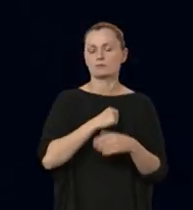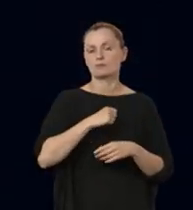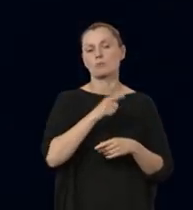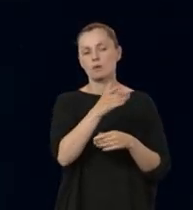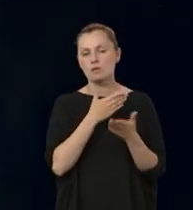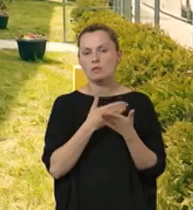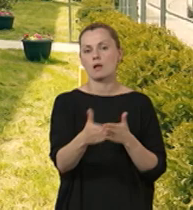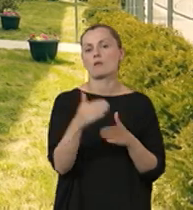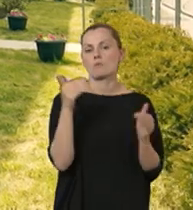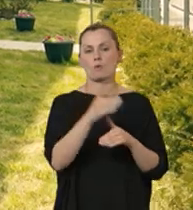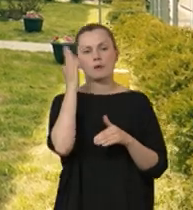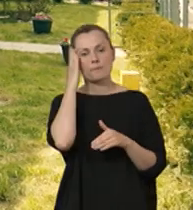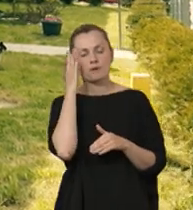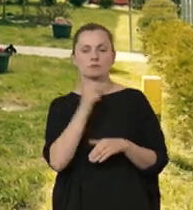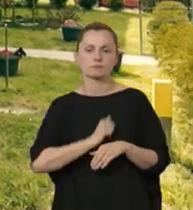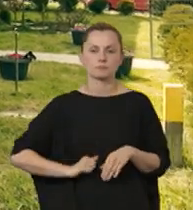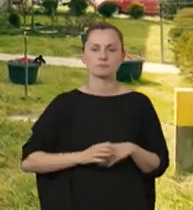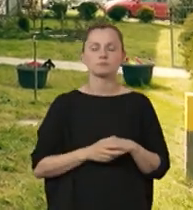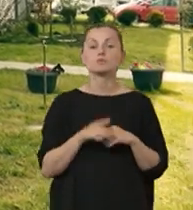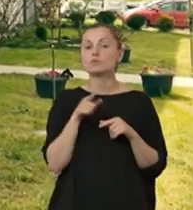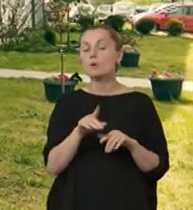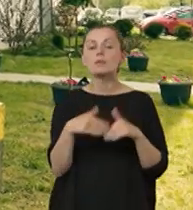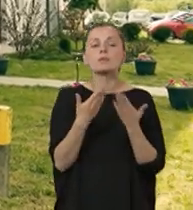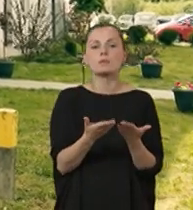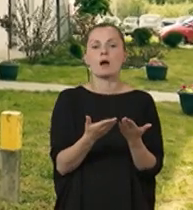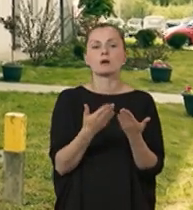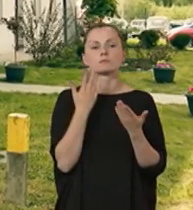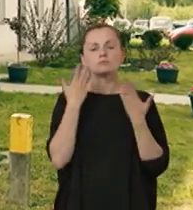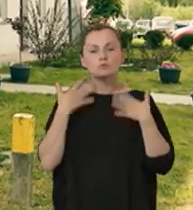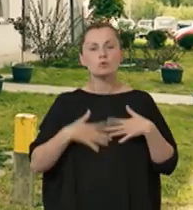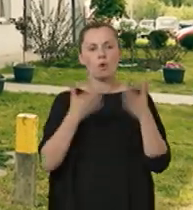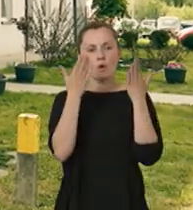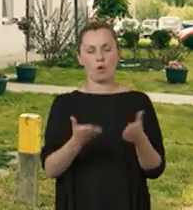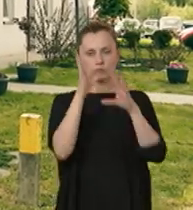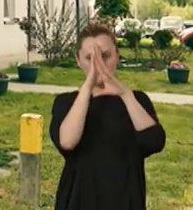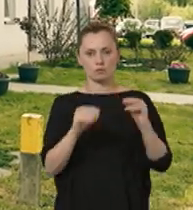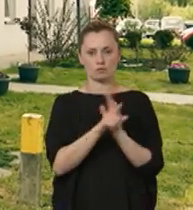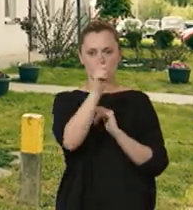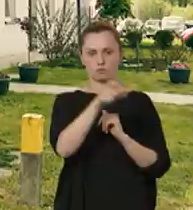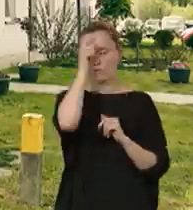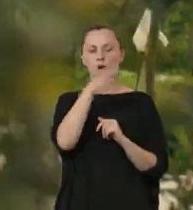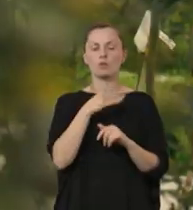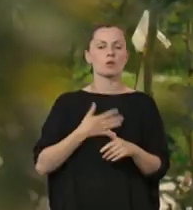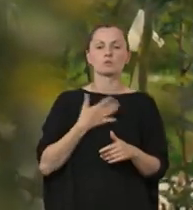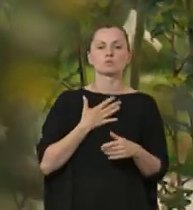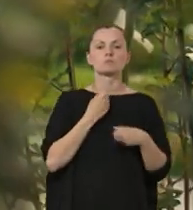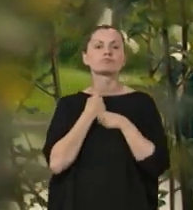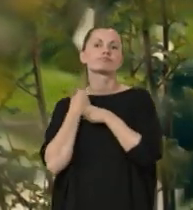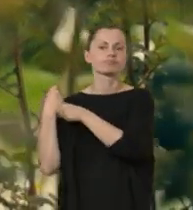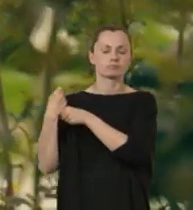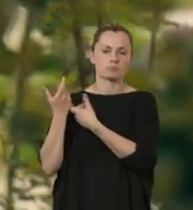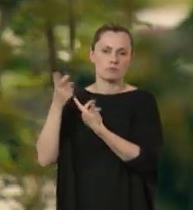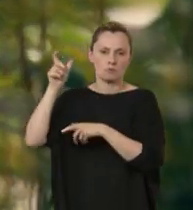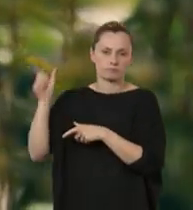zamieszkaniu, czy w samodzielnym bytowaniu. To daje możliwość zachowania godności, bo ci ludzie nie są uzależnieni,